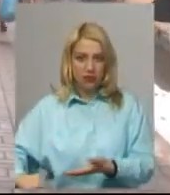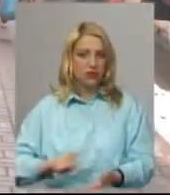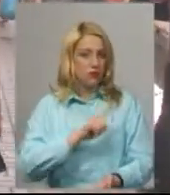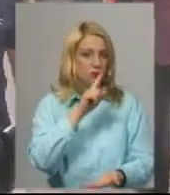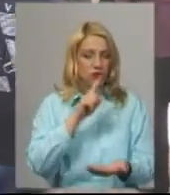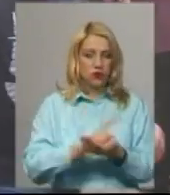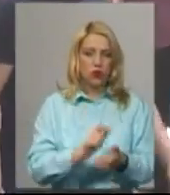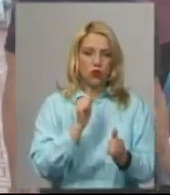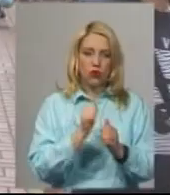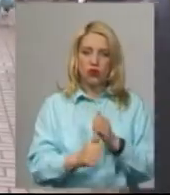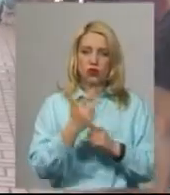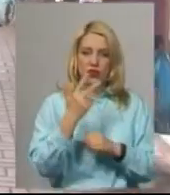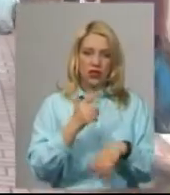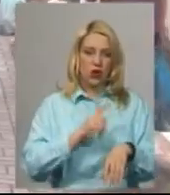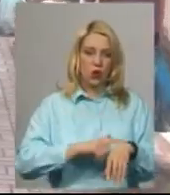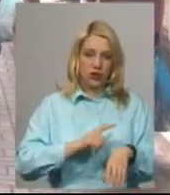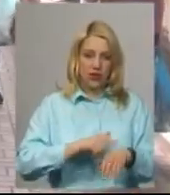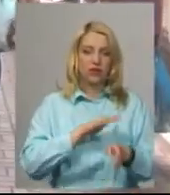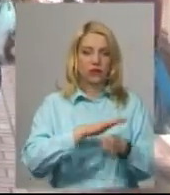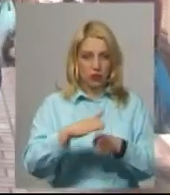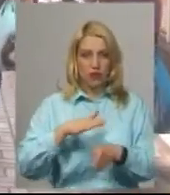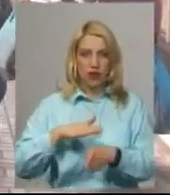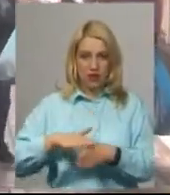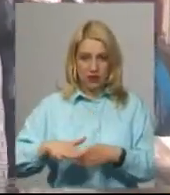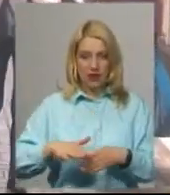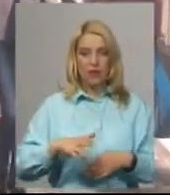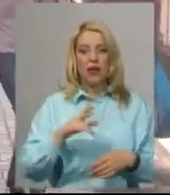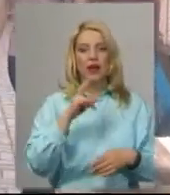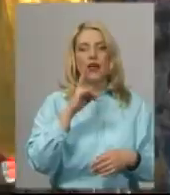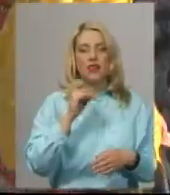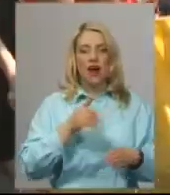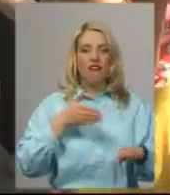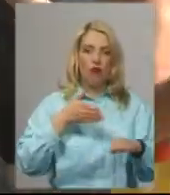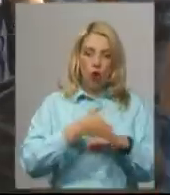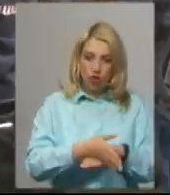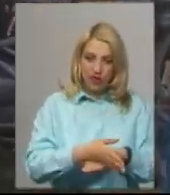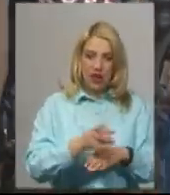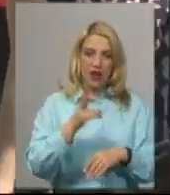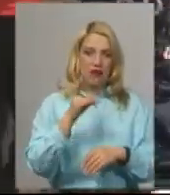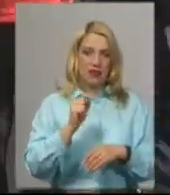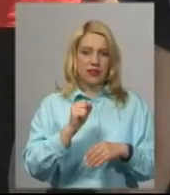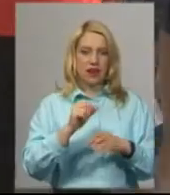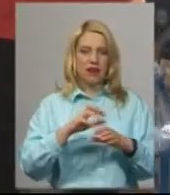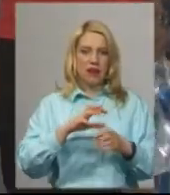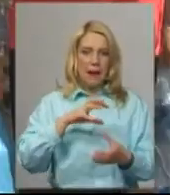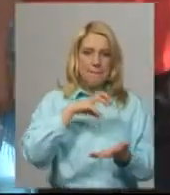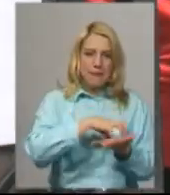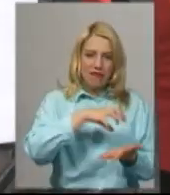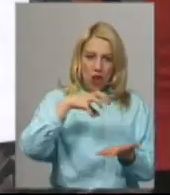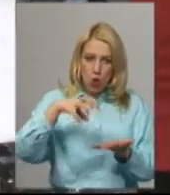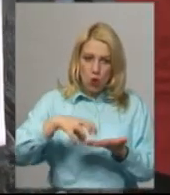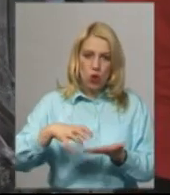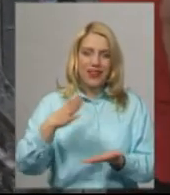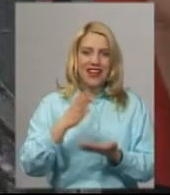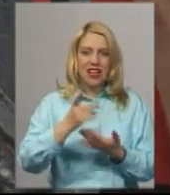кожних 3 години відбувається. У нас кругом на видних місцях, на входах, в павільйони, на входах на ринки розміщення